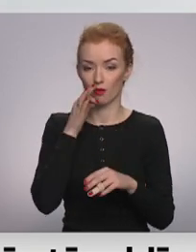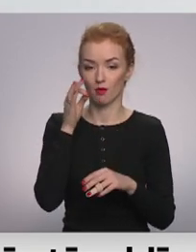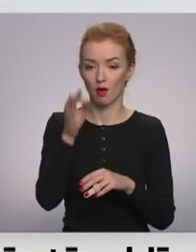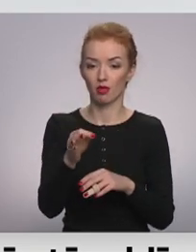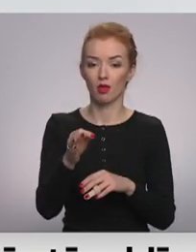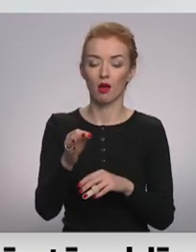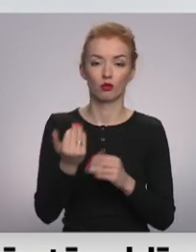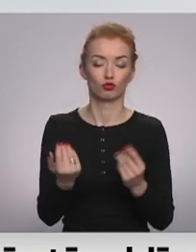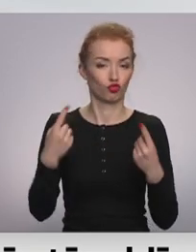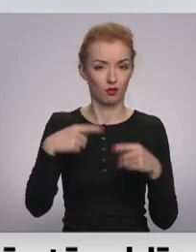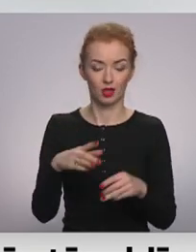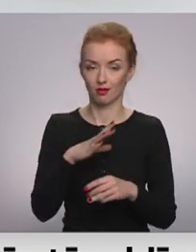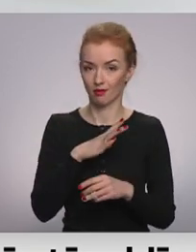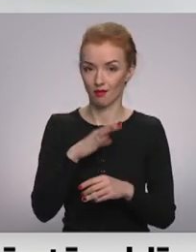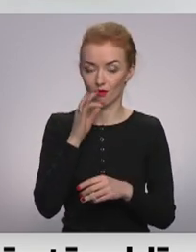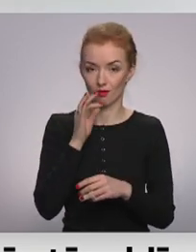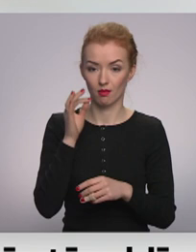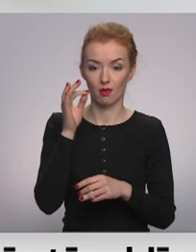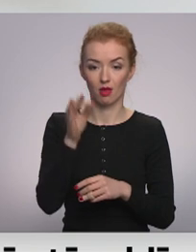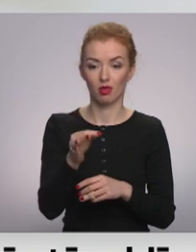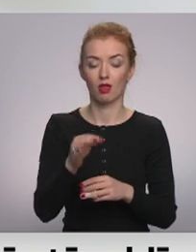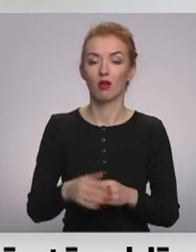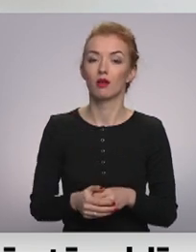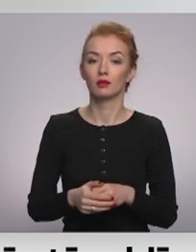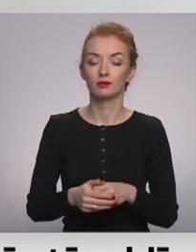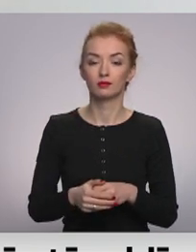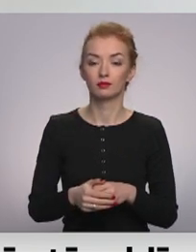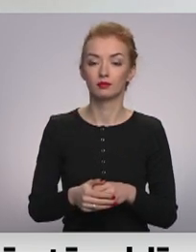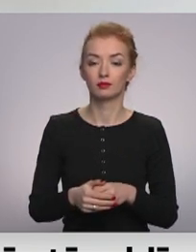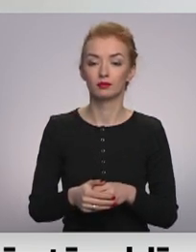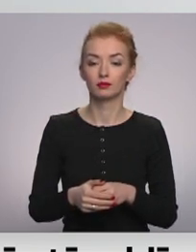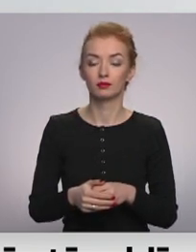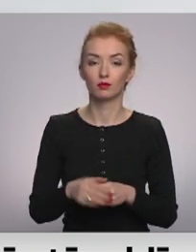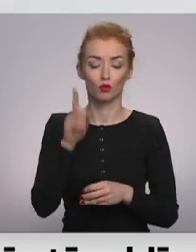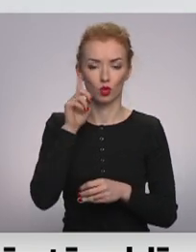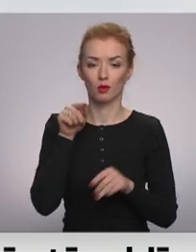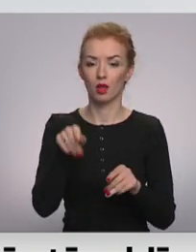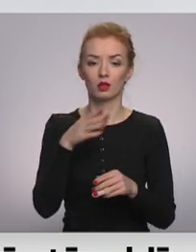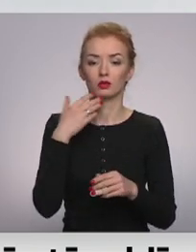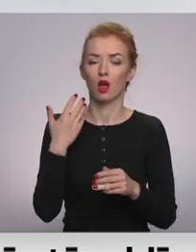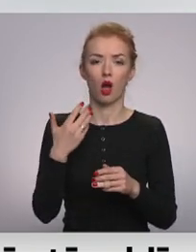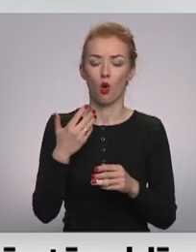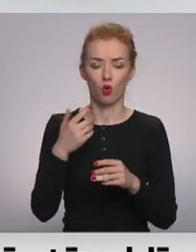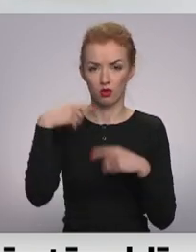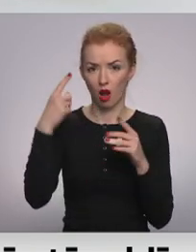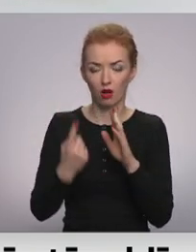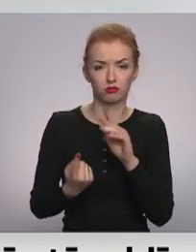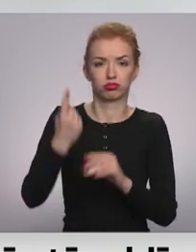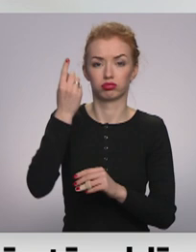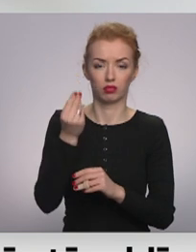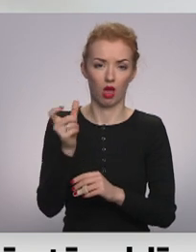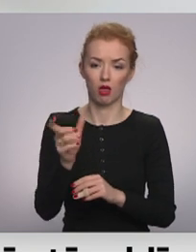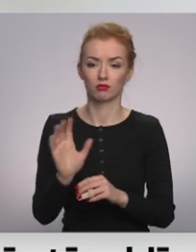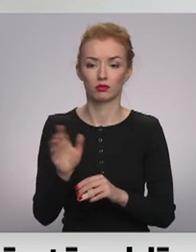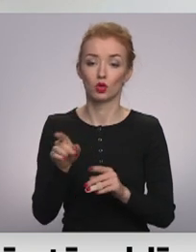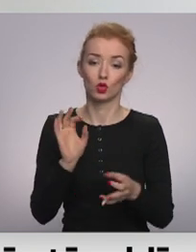cik tas maksās, kādas izmaksās, es uz sītienā to nevaru pateikt. Bet, protams, tās nav kosmiskas kādas cenas,